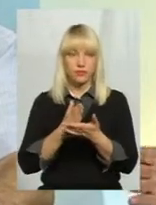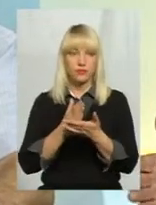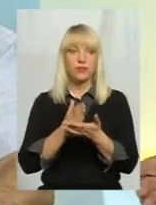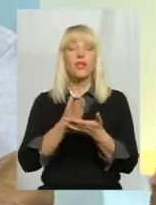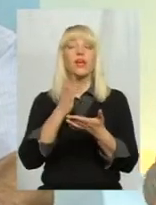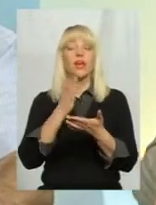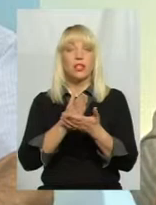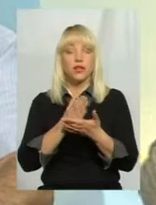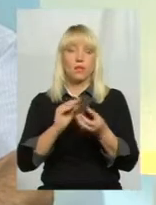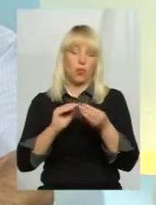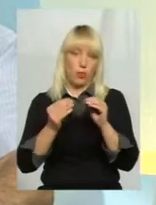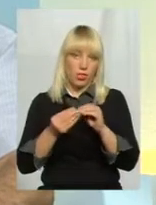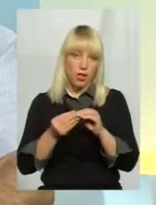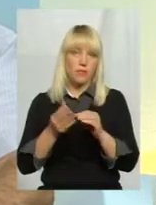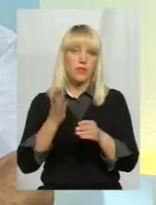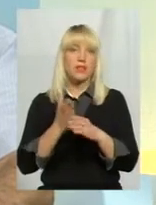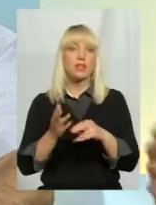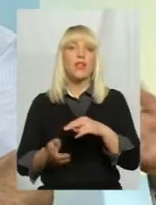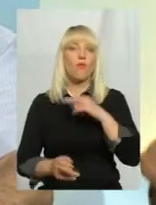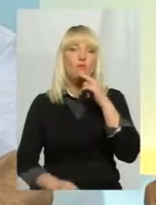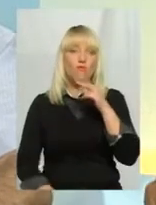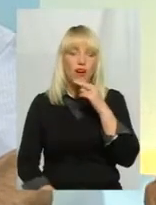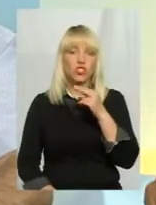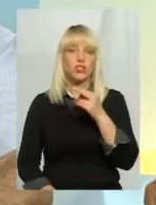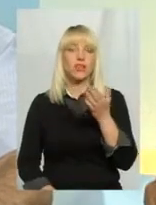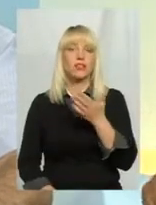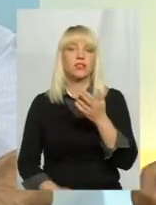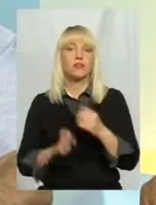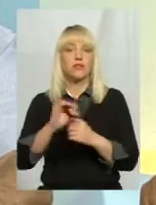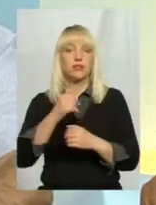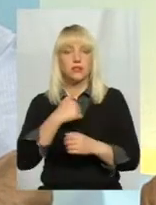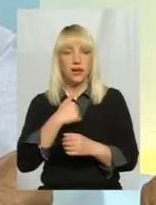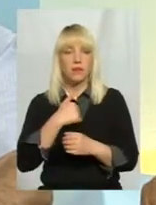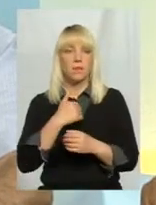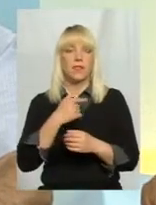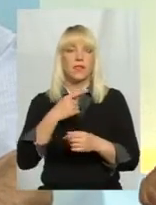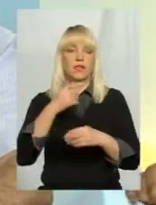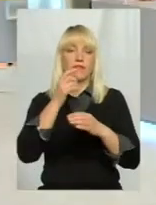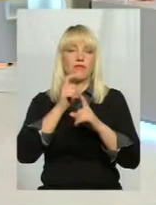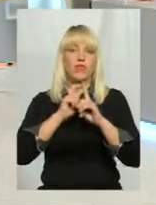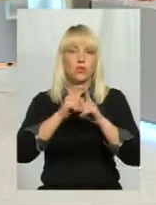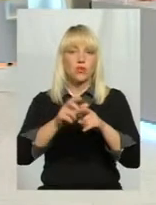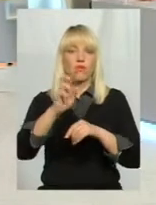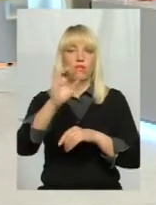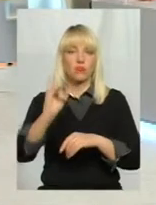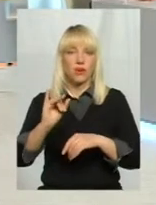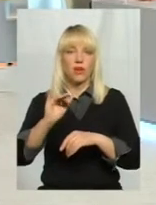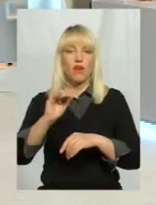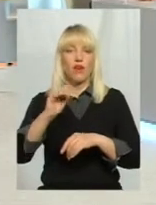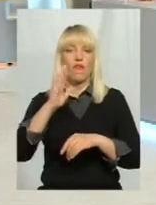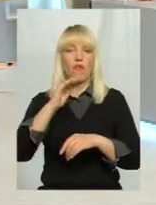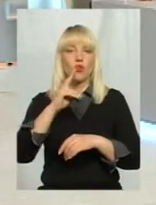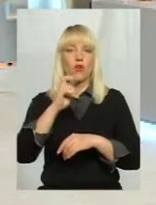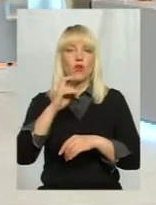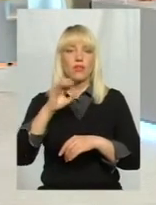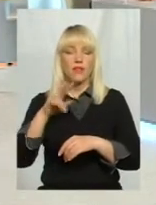є проблеми, є проблеми, є зауваження, які би я міг сьогодні водоканалу висловити, по якості води, по використанні